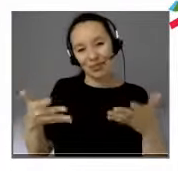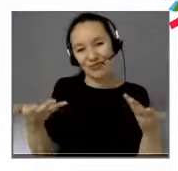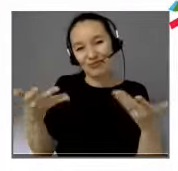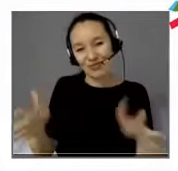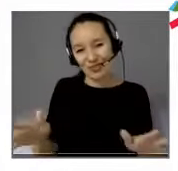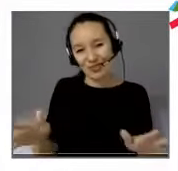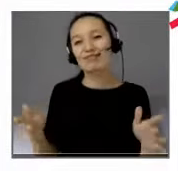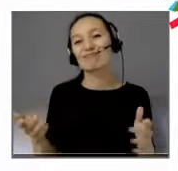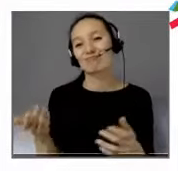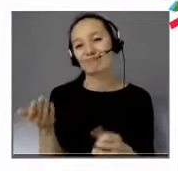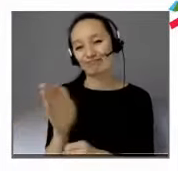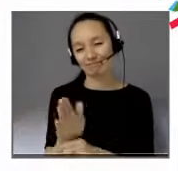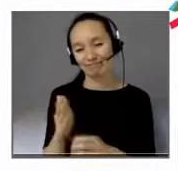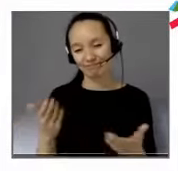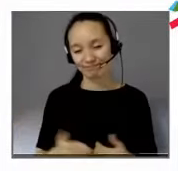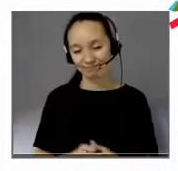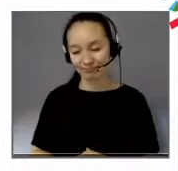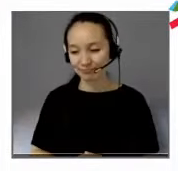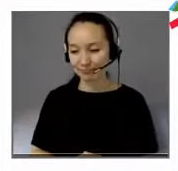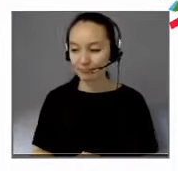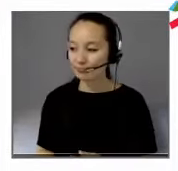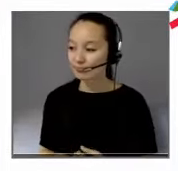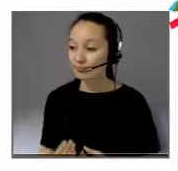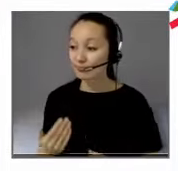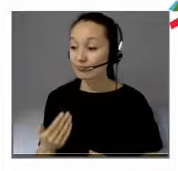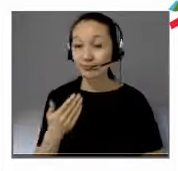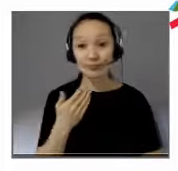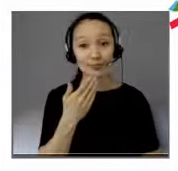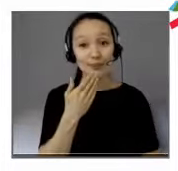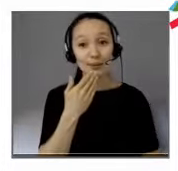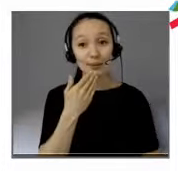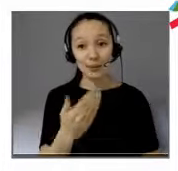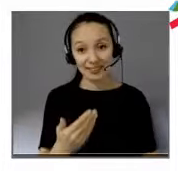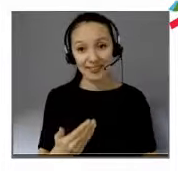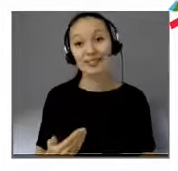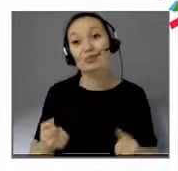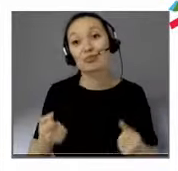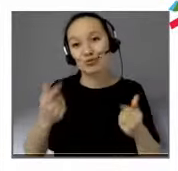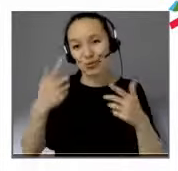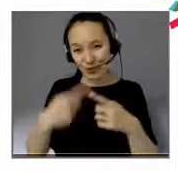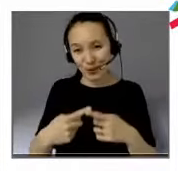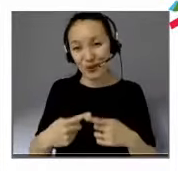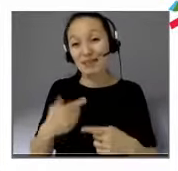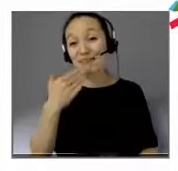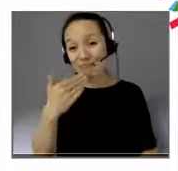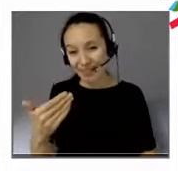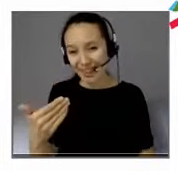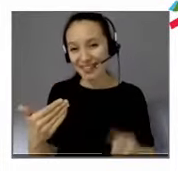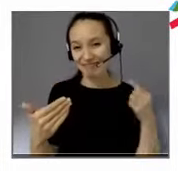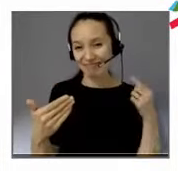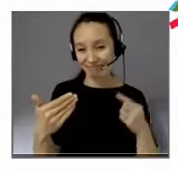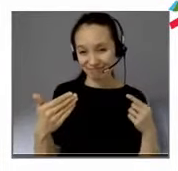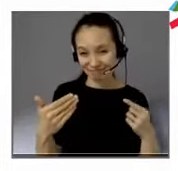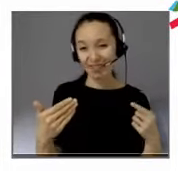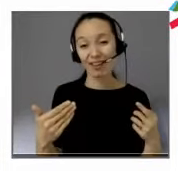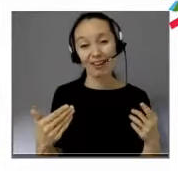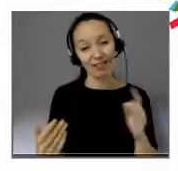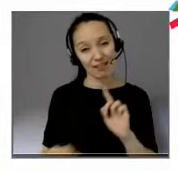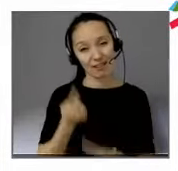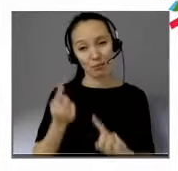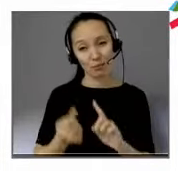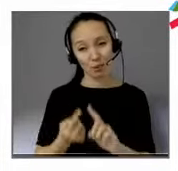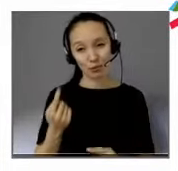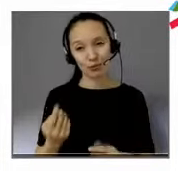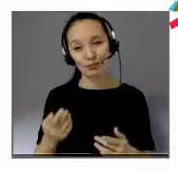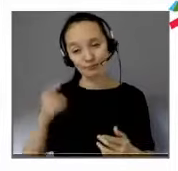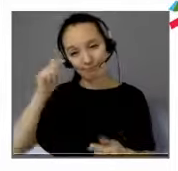Merci. Alors, on va le dire plusieurs fois, ce mot, parce que je crois que c'est effectivement important. Peut-être avant de